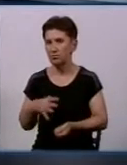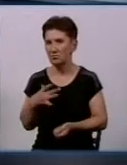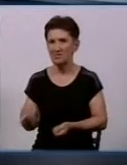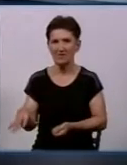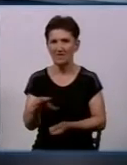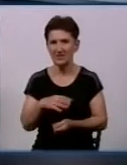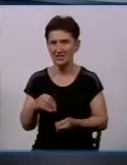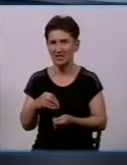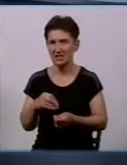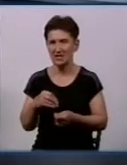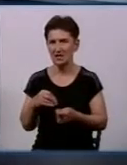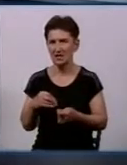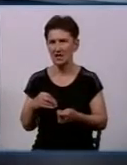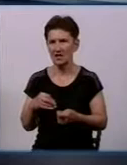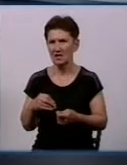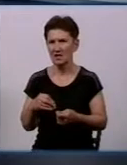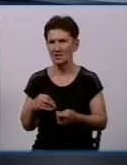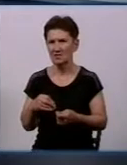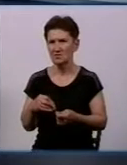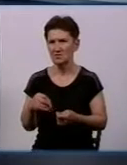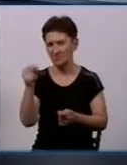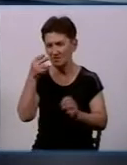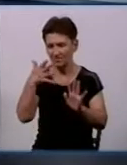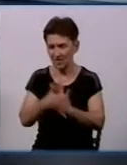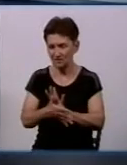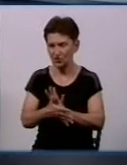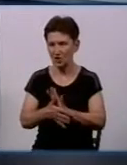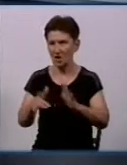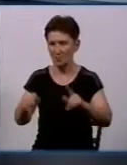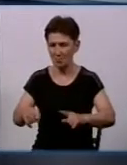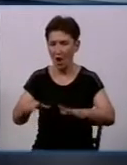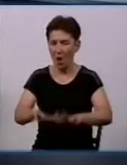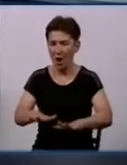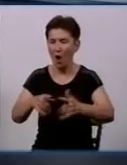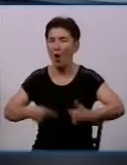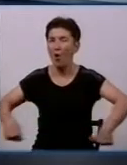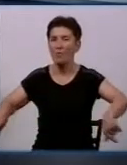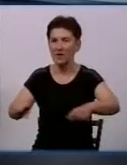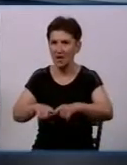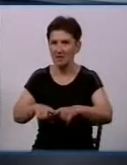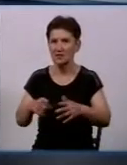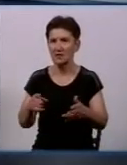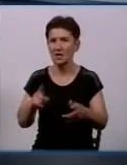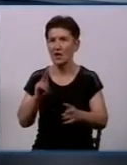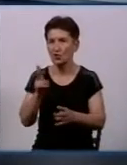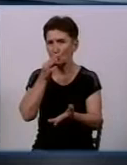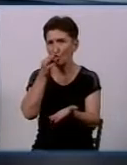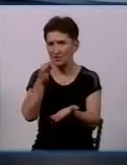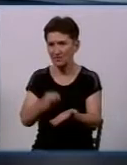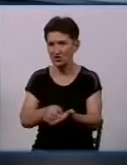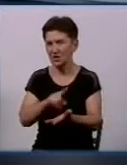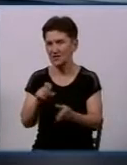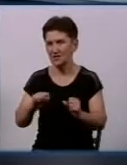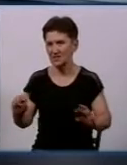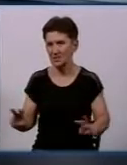які задіюються до гасіння пожеж в місті, вивчаємо цей об'єкт. Керівник об'єкта розповідає, або відповідальна особа за пожежну і технійну безпеку об